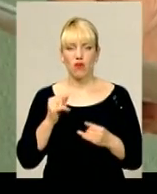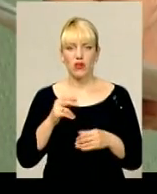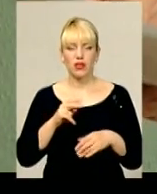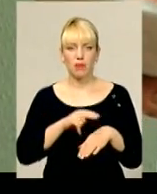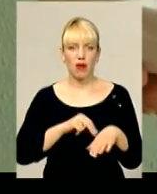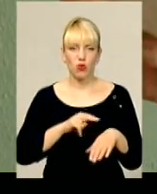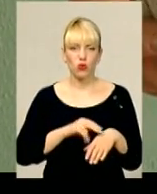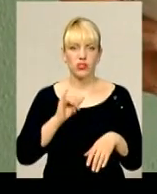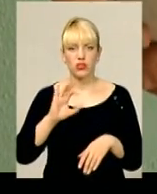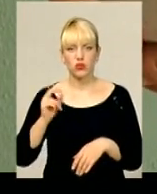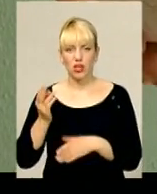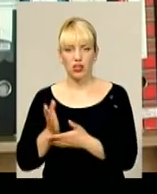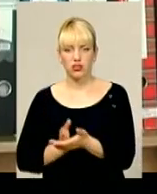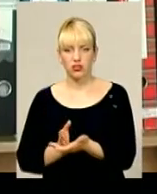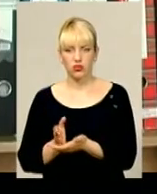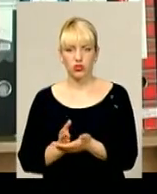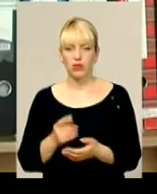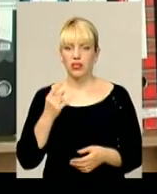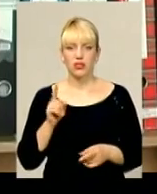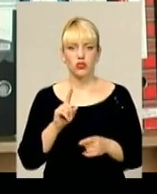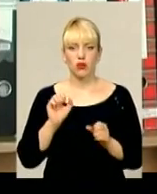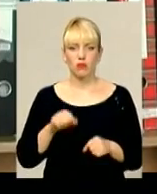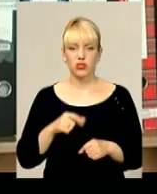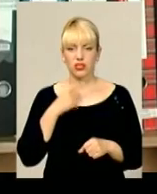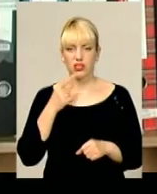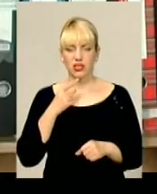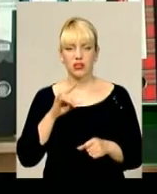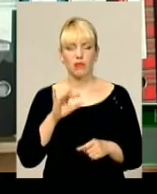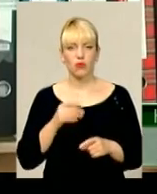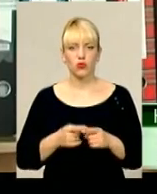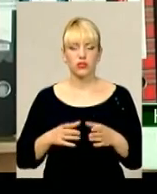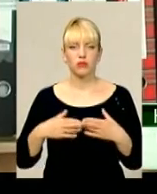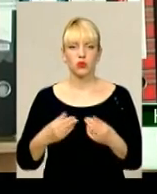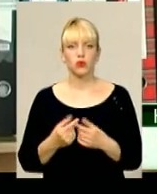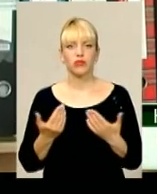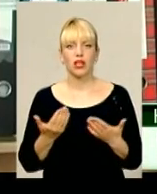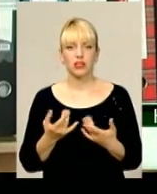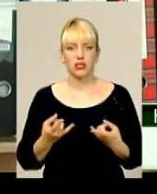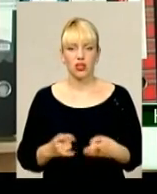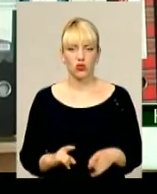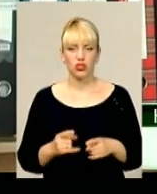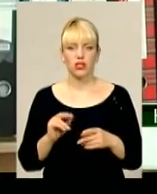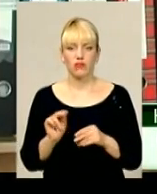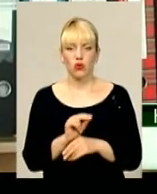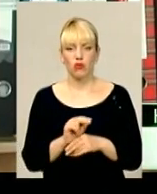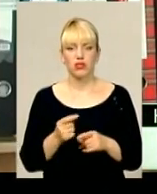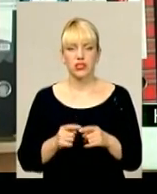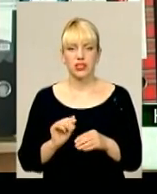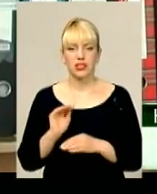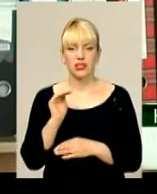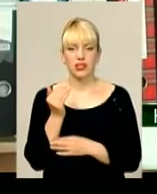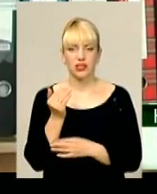правоохоронці, і соціальні служби. Єдине, що ми можемо сказати про сім'ю, яку народженою, яку виховувалася дитина.